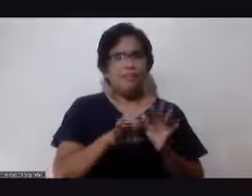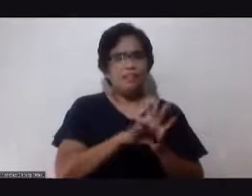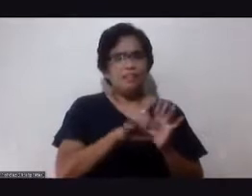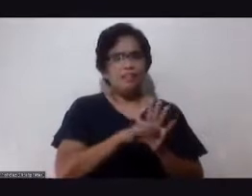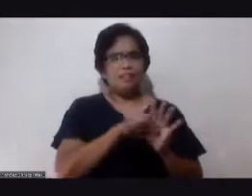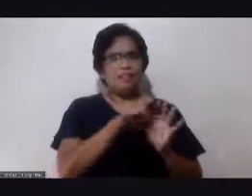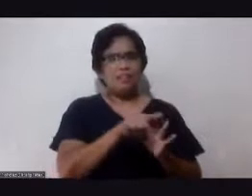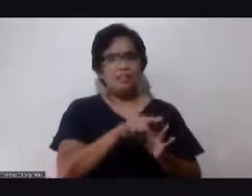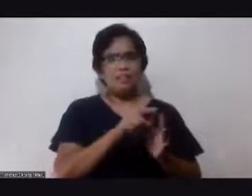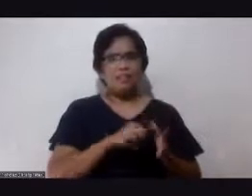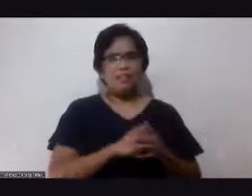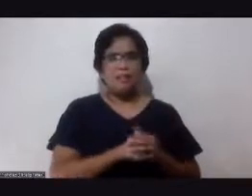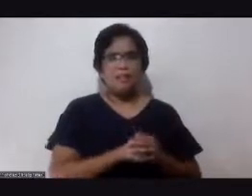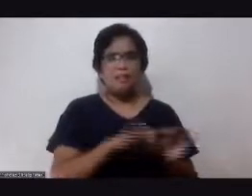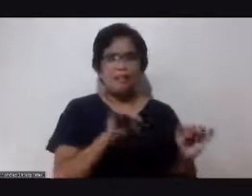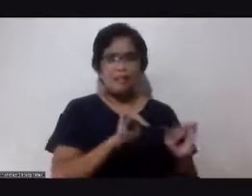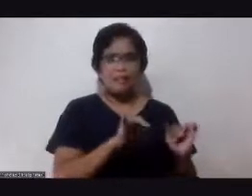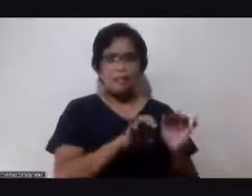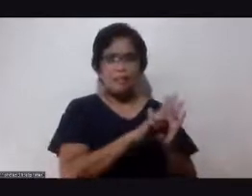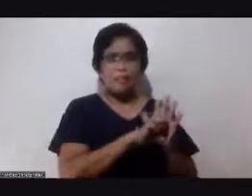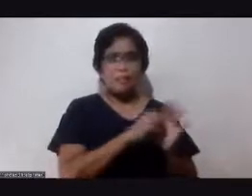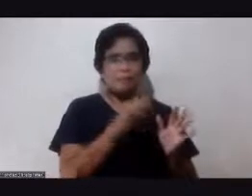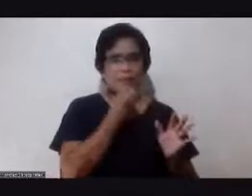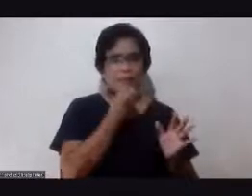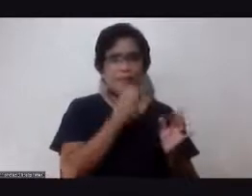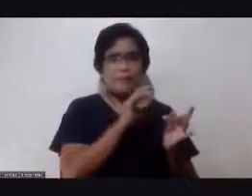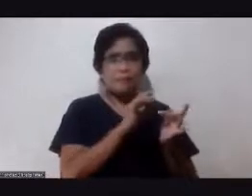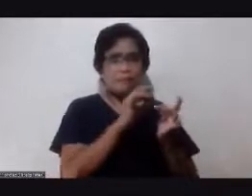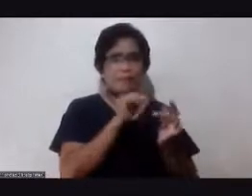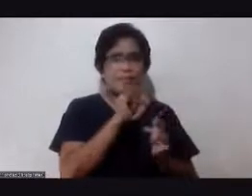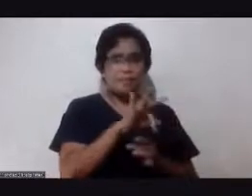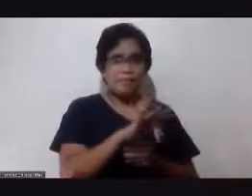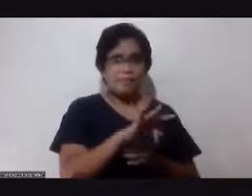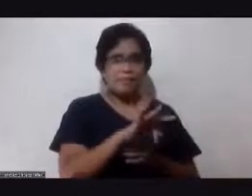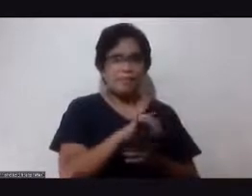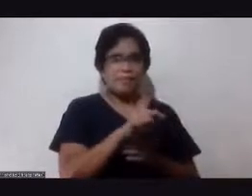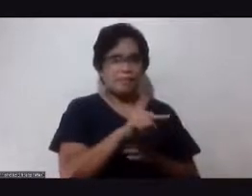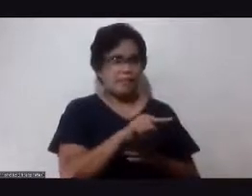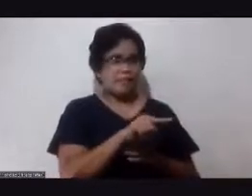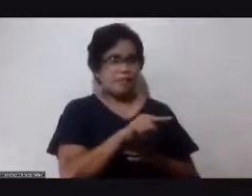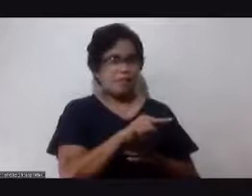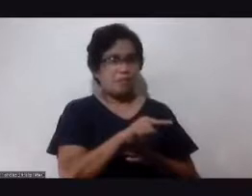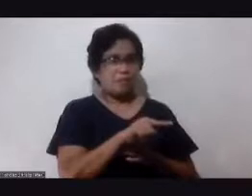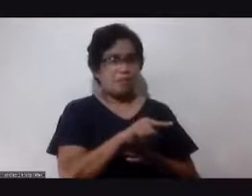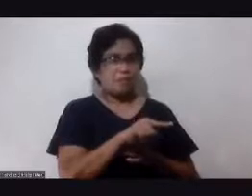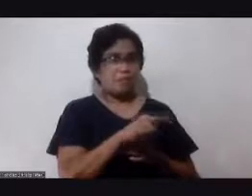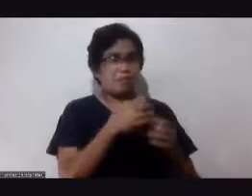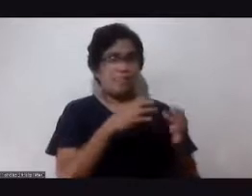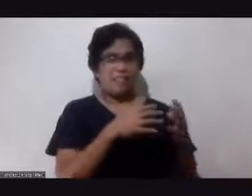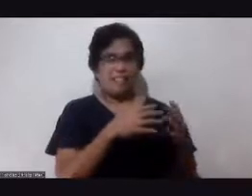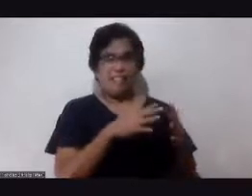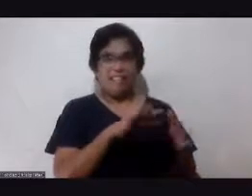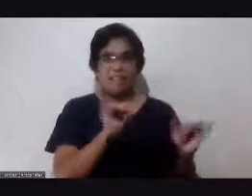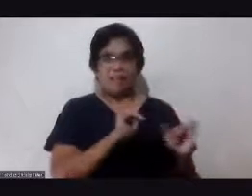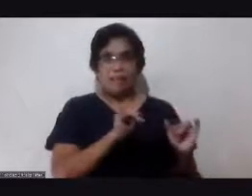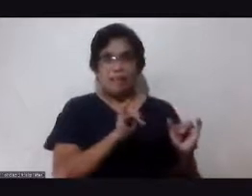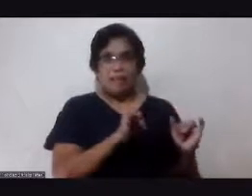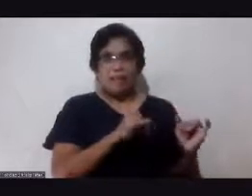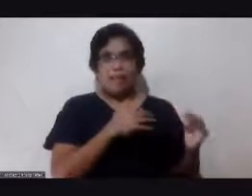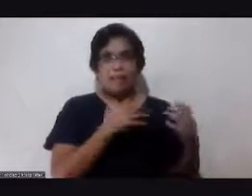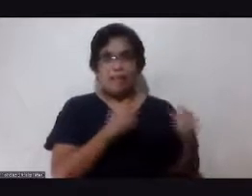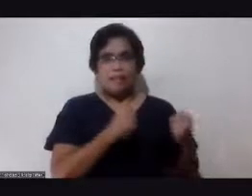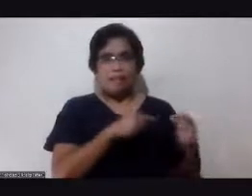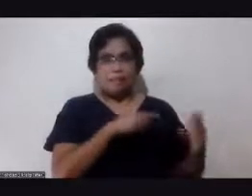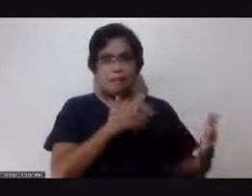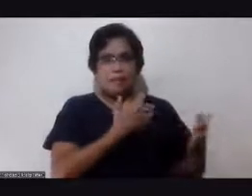pagkain, di ba? Lalong-lalo na kung ang tinutukoy natin ay ito ba'y magpapalakas ng aking puso, magpapalakas ng aking baga,